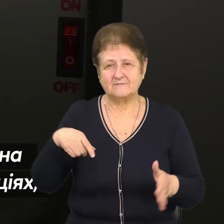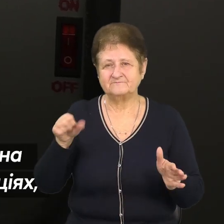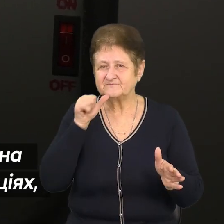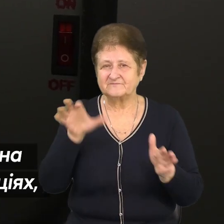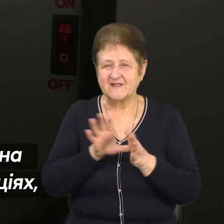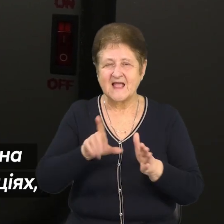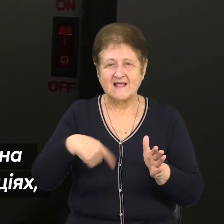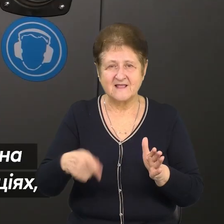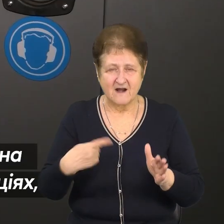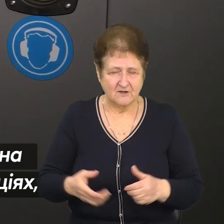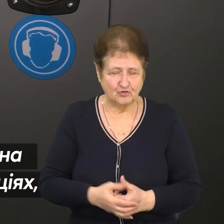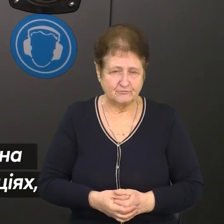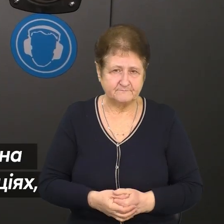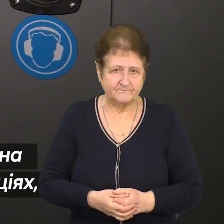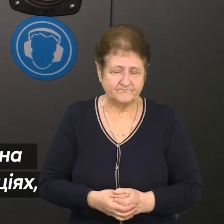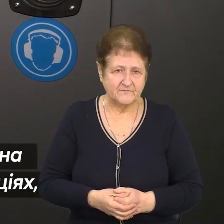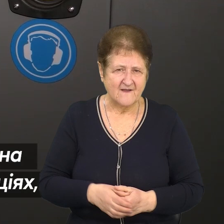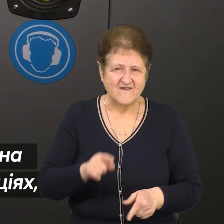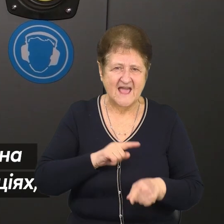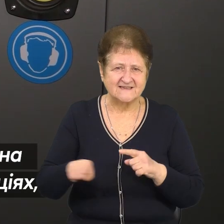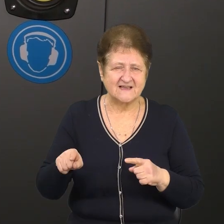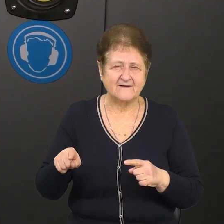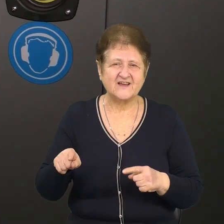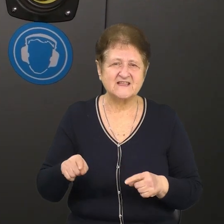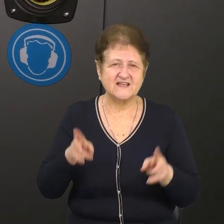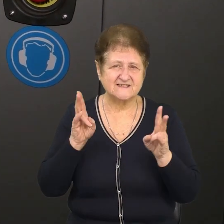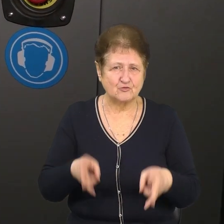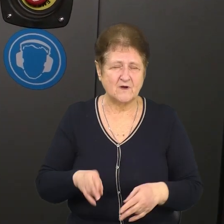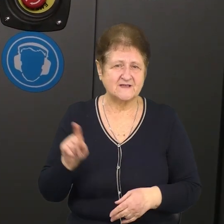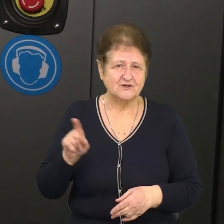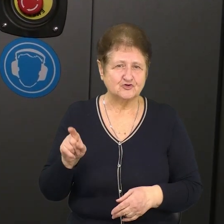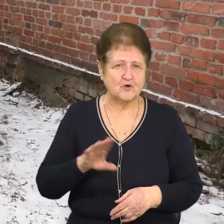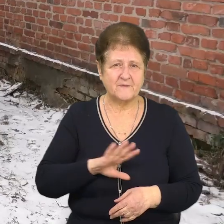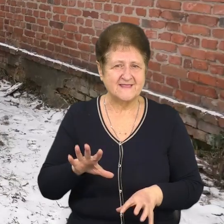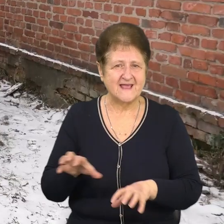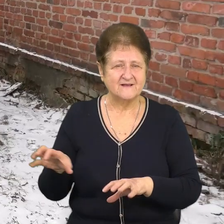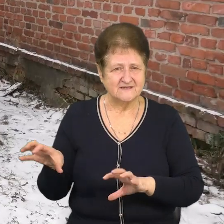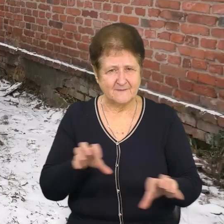часів у роботи на генераторі. У екстренно аварійних ситуаціях, для того, щоб не розморозити систему.